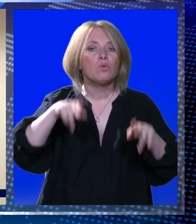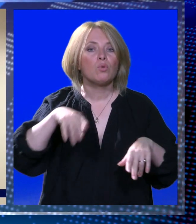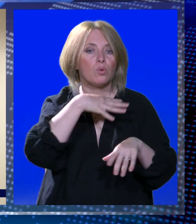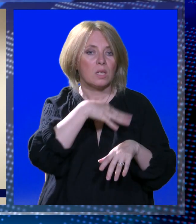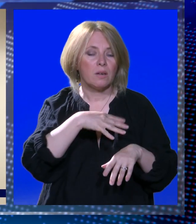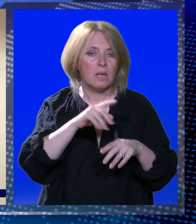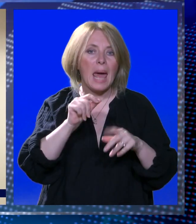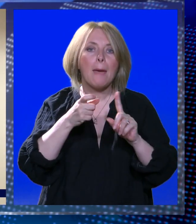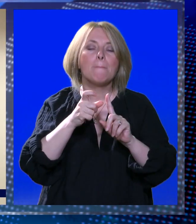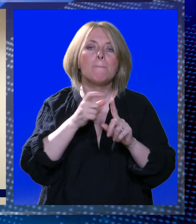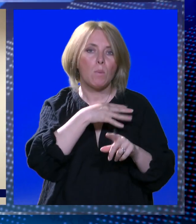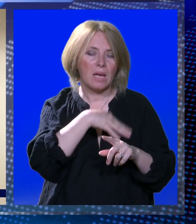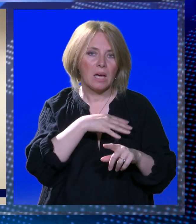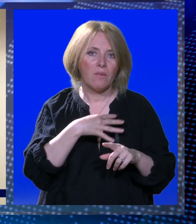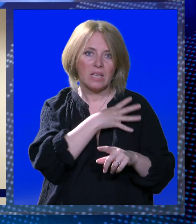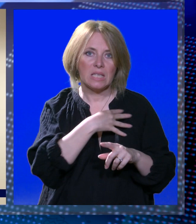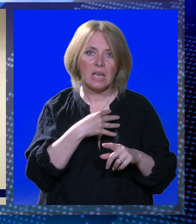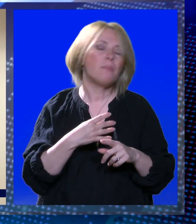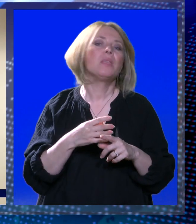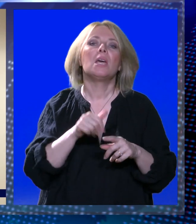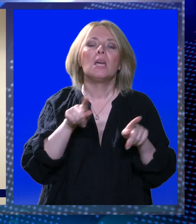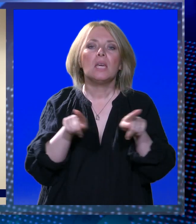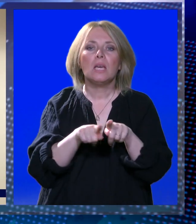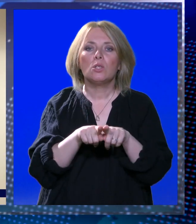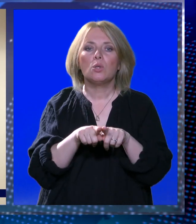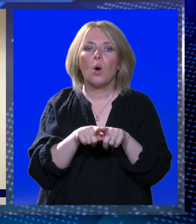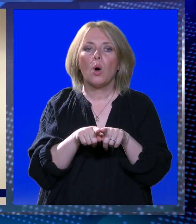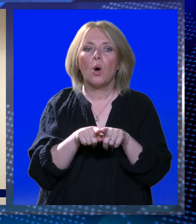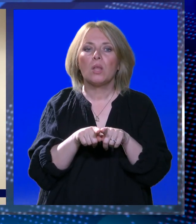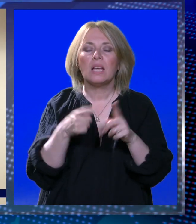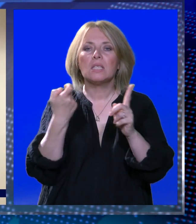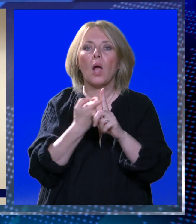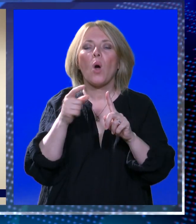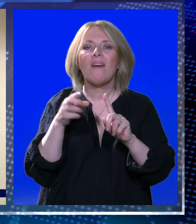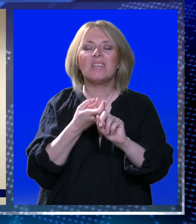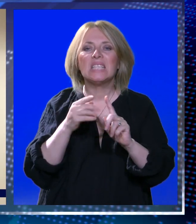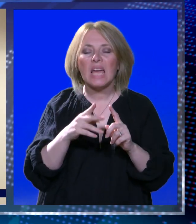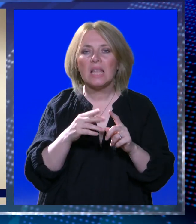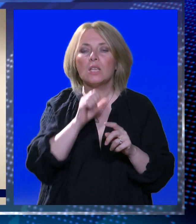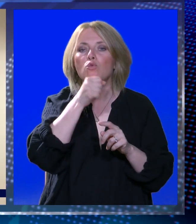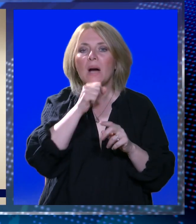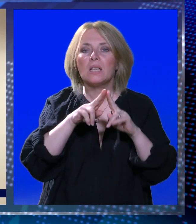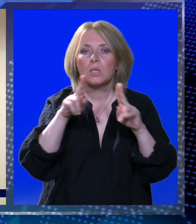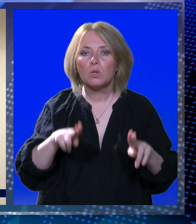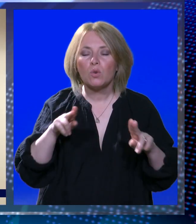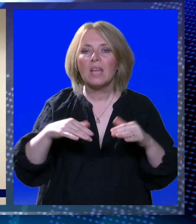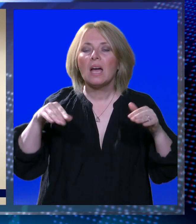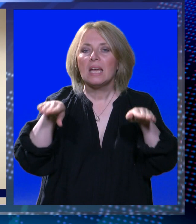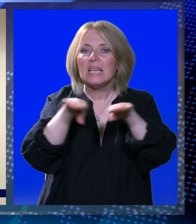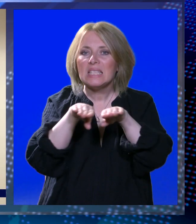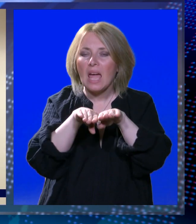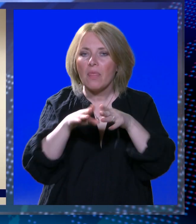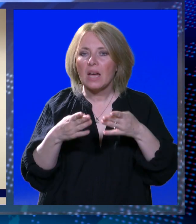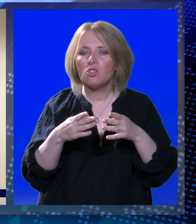Republike Hrvatske, a također i da se koeficijenti županijskih sudova izjednači sa